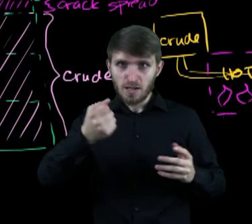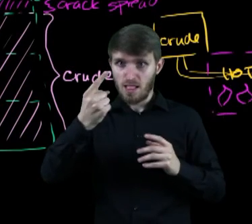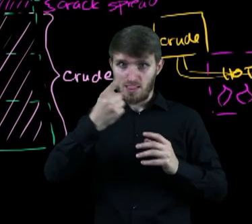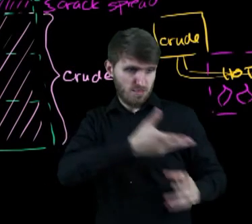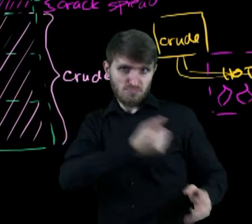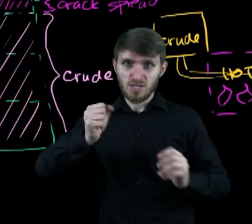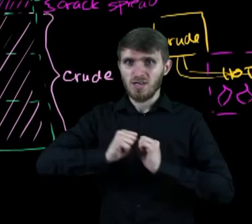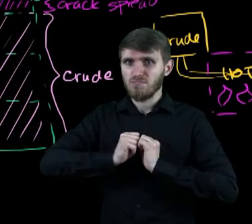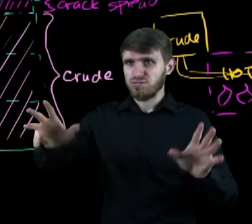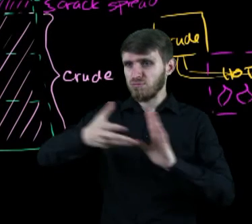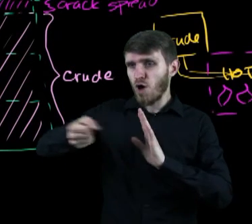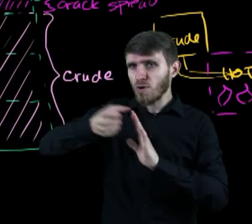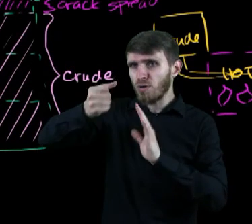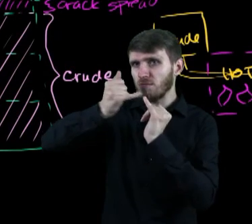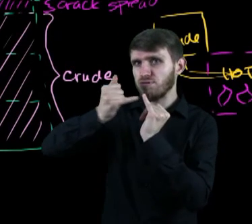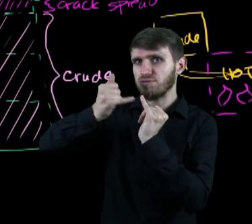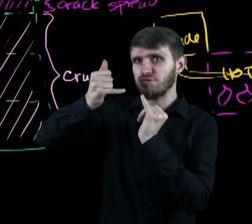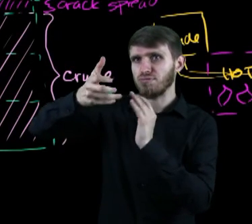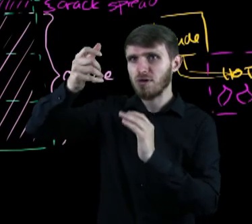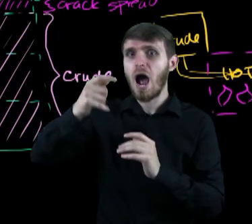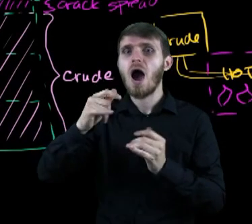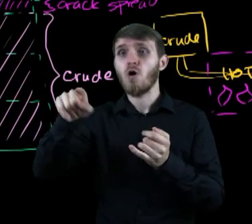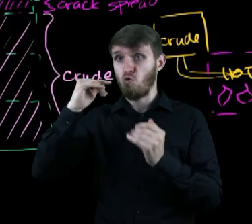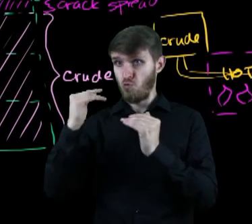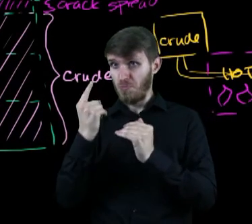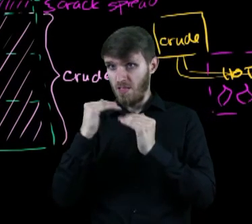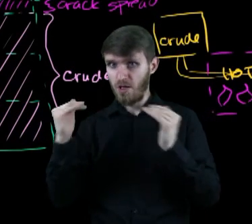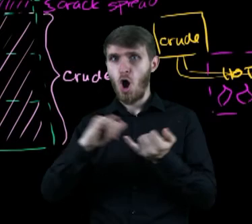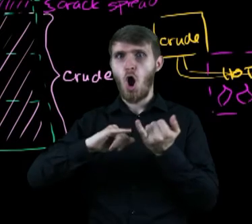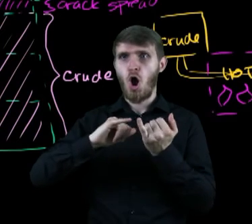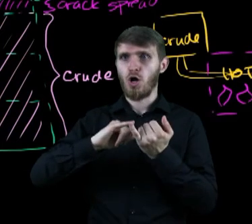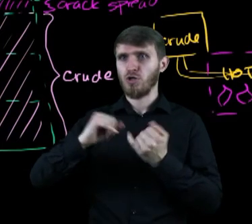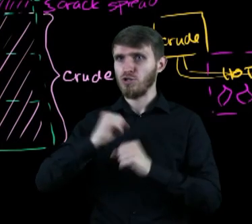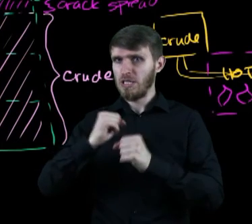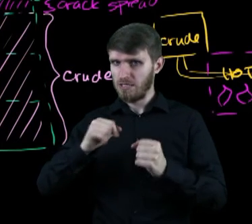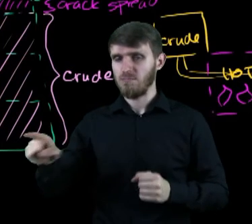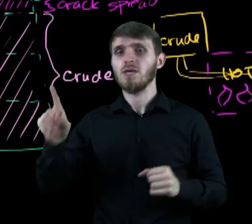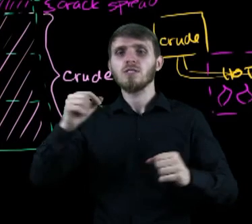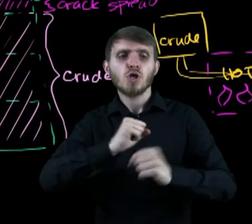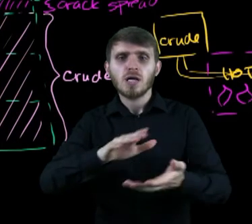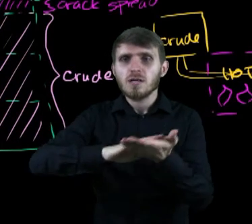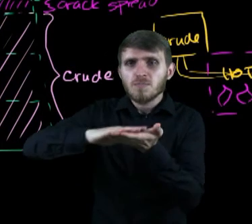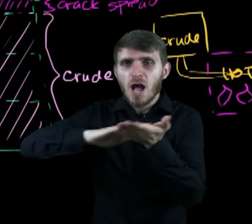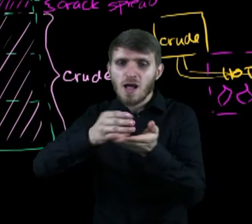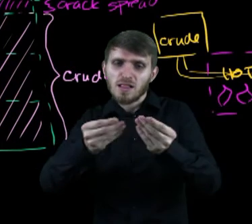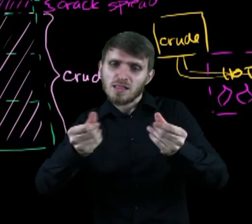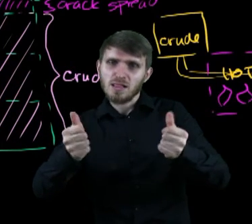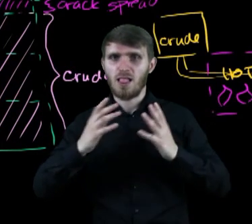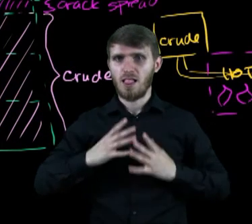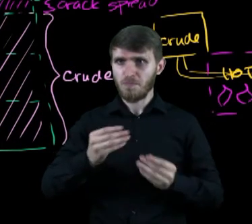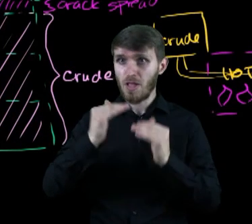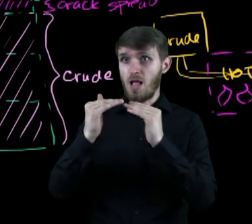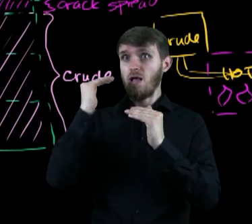zatem ropę na jej składniki. Na przykład tu jest olej silnikowy do smarowania silnika, a nie napędzania go.